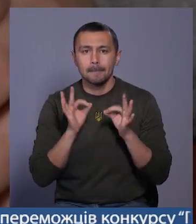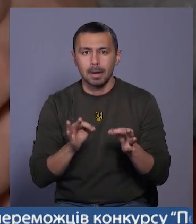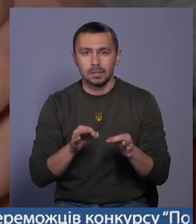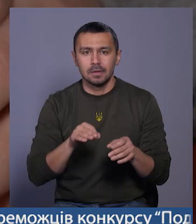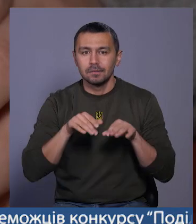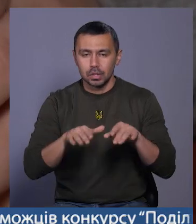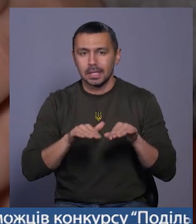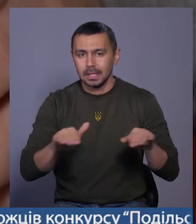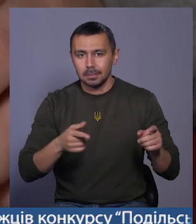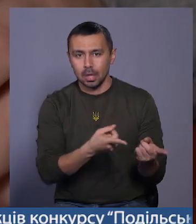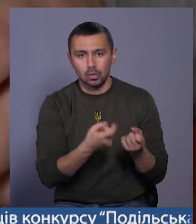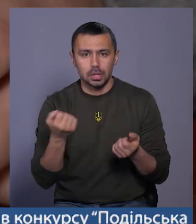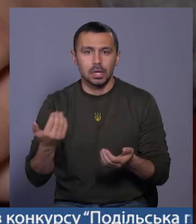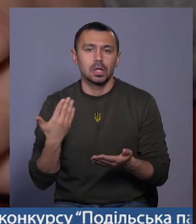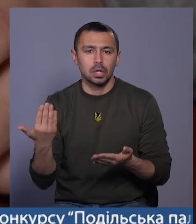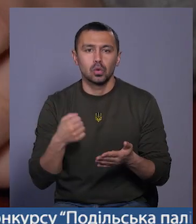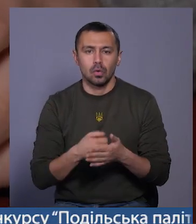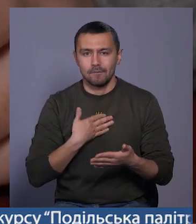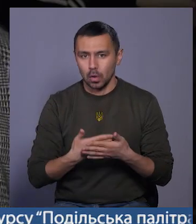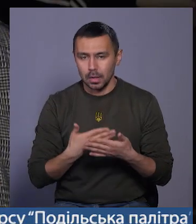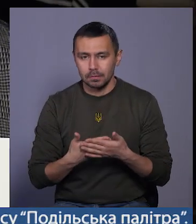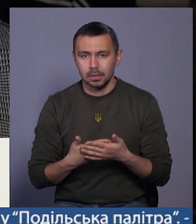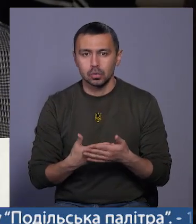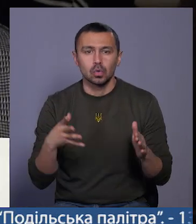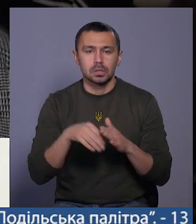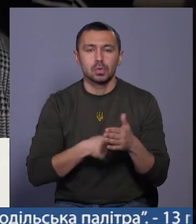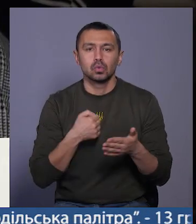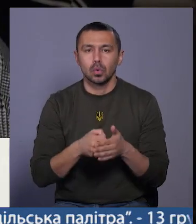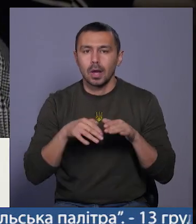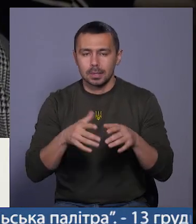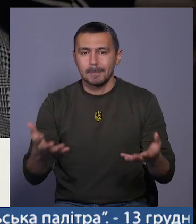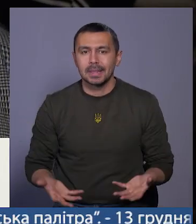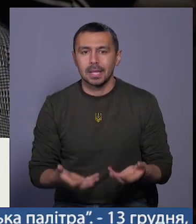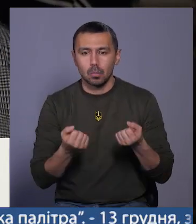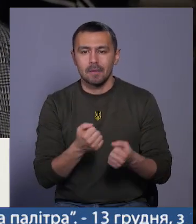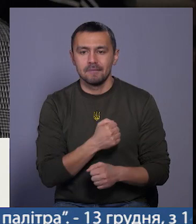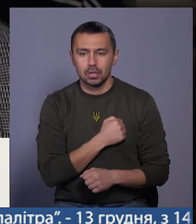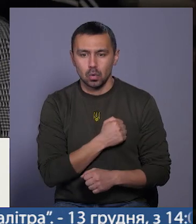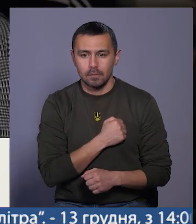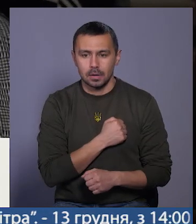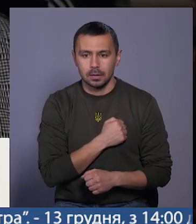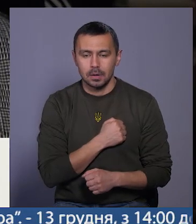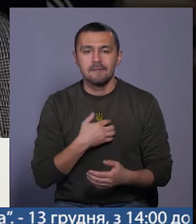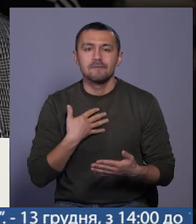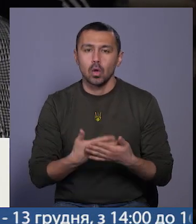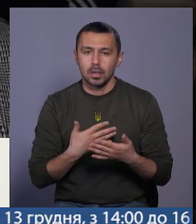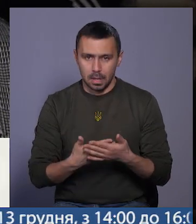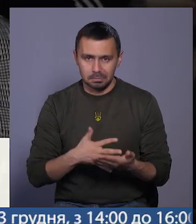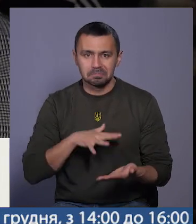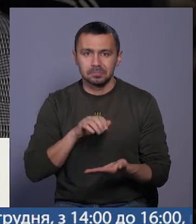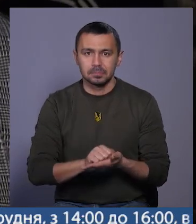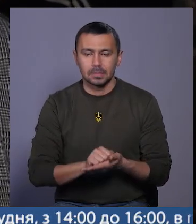вчинки дітям, залучає їх до волонтерства. Долучаємось до акції, підтримуємо військових, волонтеримо,